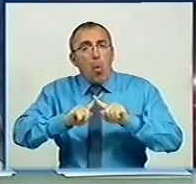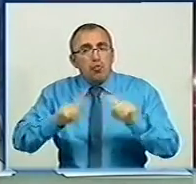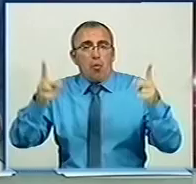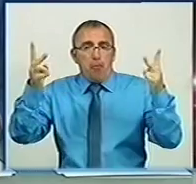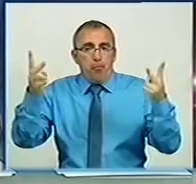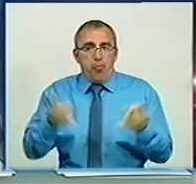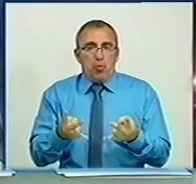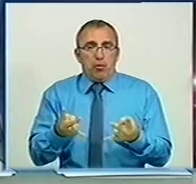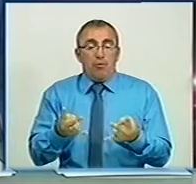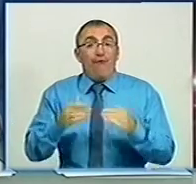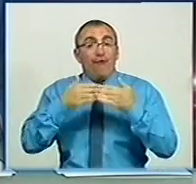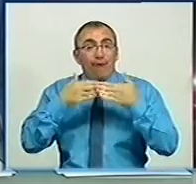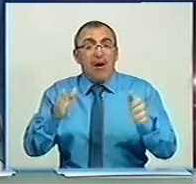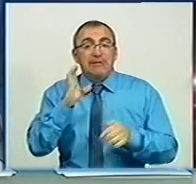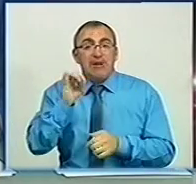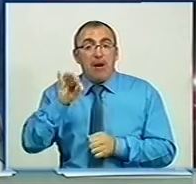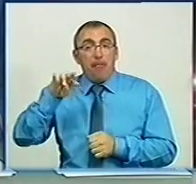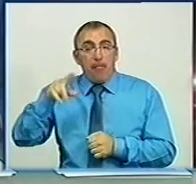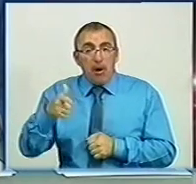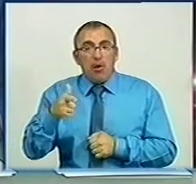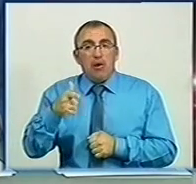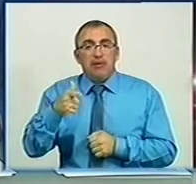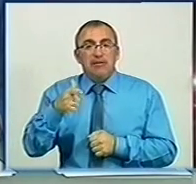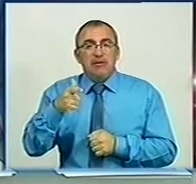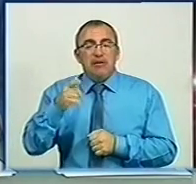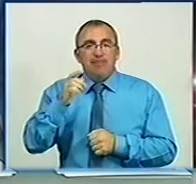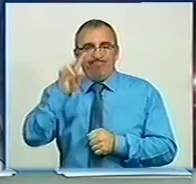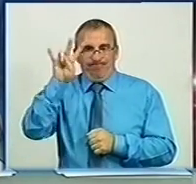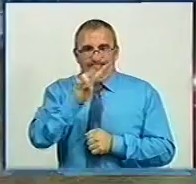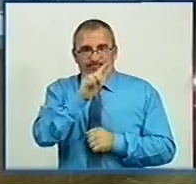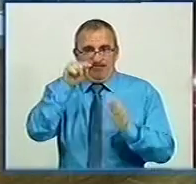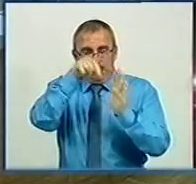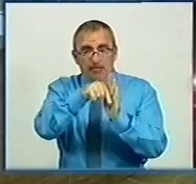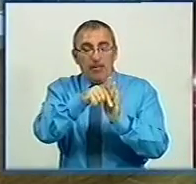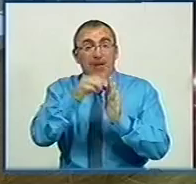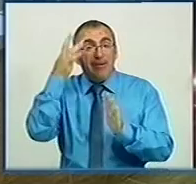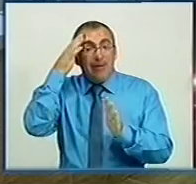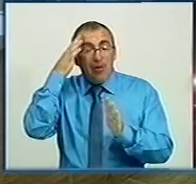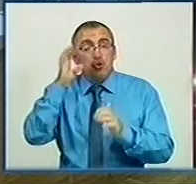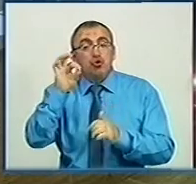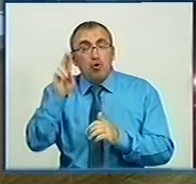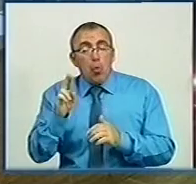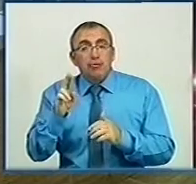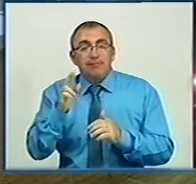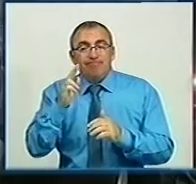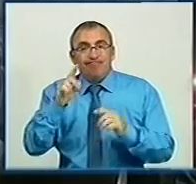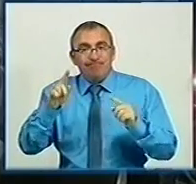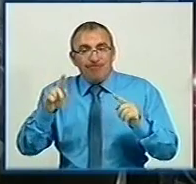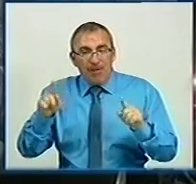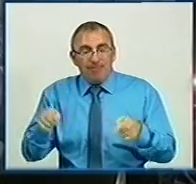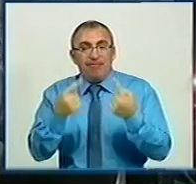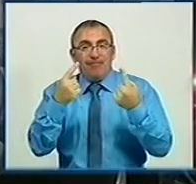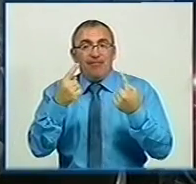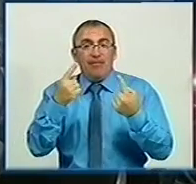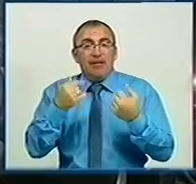потребами. Відкриють його в серпні на території Свято-Успенського храму. Мета організаторів – соціальна адаптація, навчання та веселі